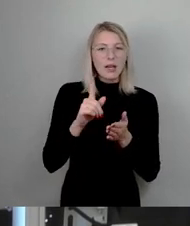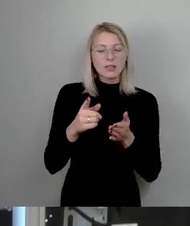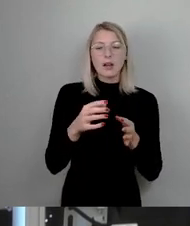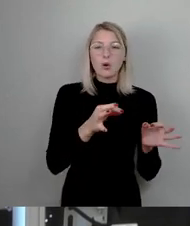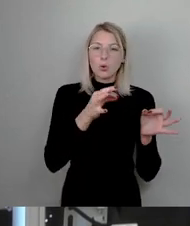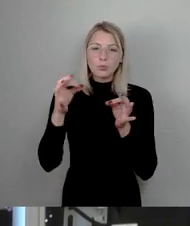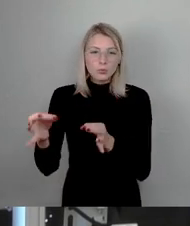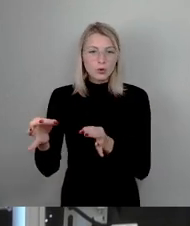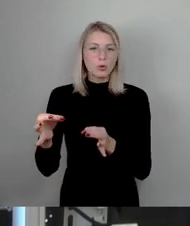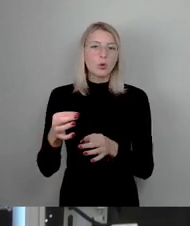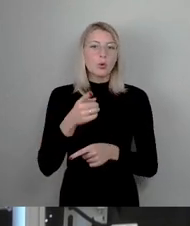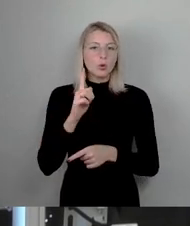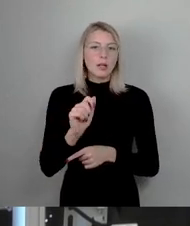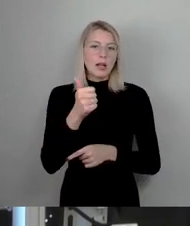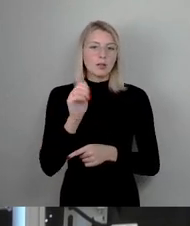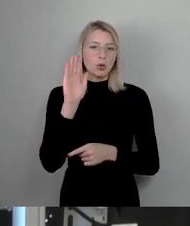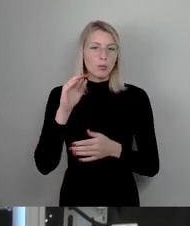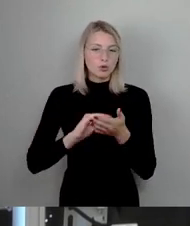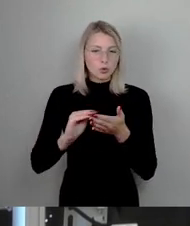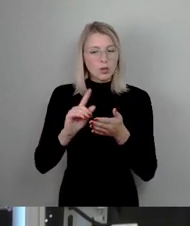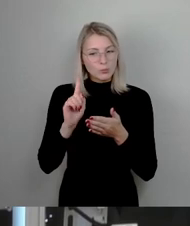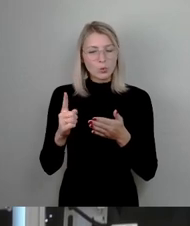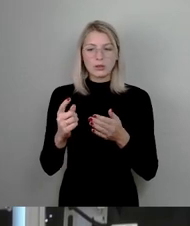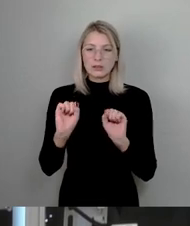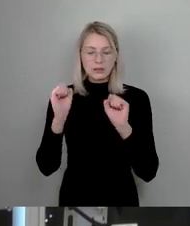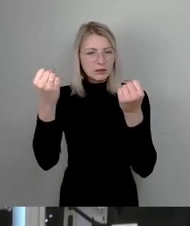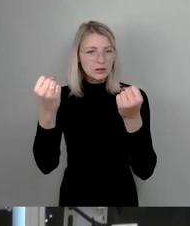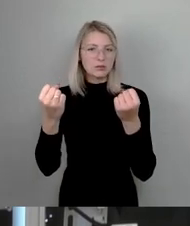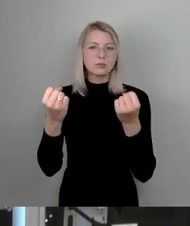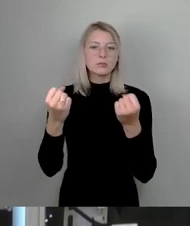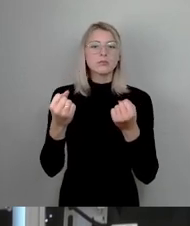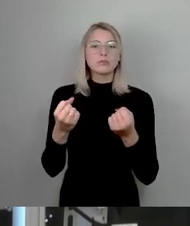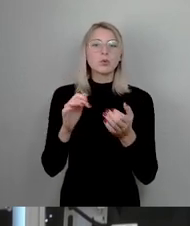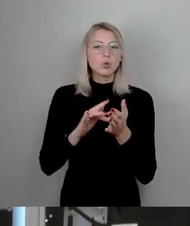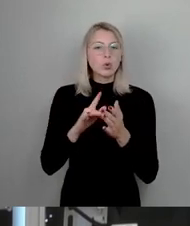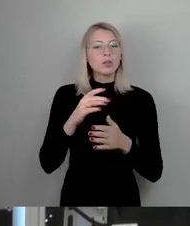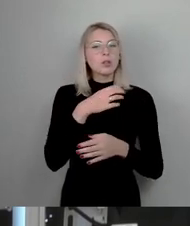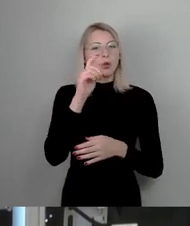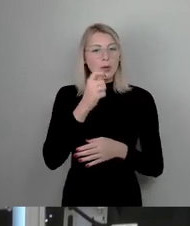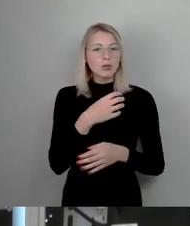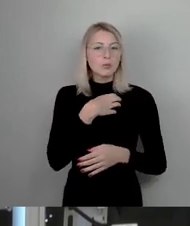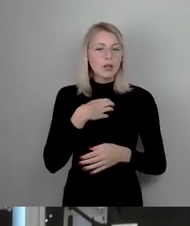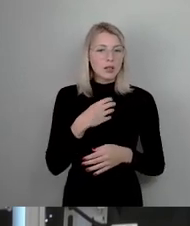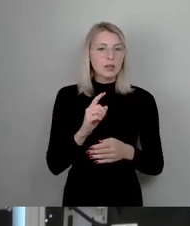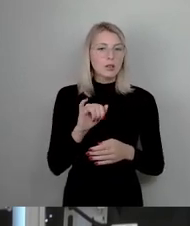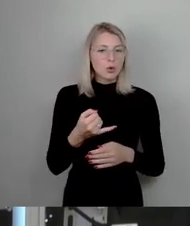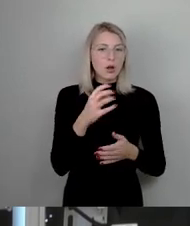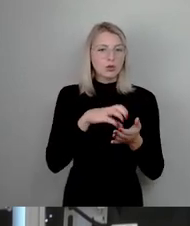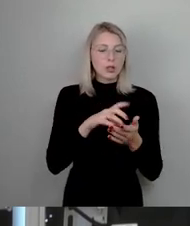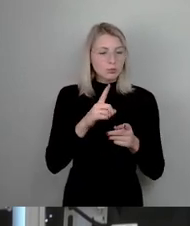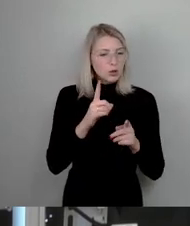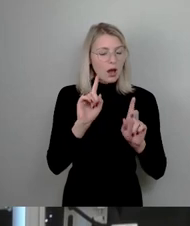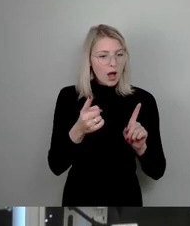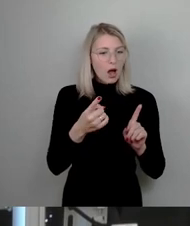Oberschule müssen jetzt geschaffen werden, damit auch das Gymnasium Dresden-Johrenstadt planvoll und